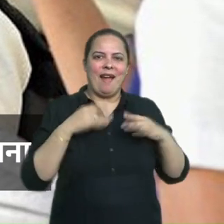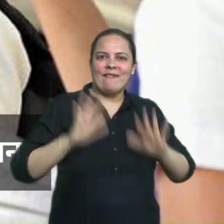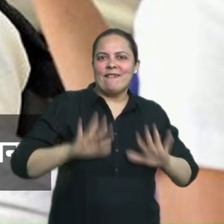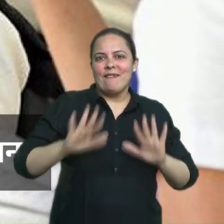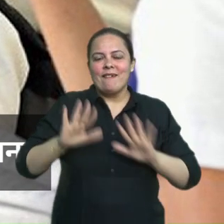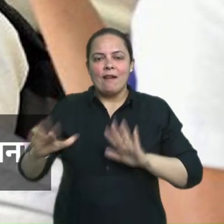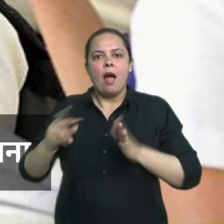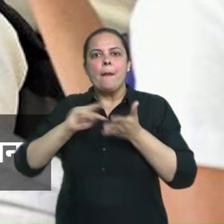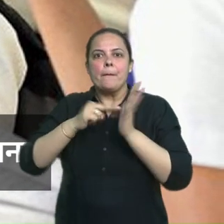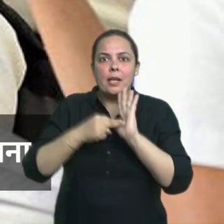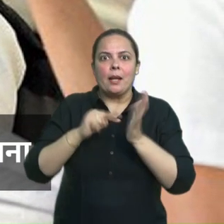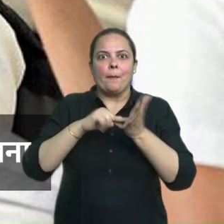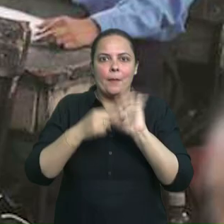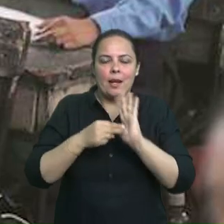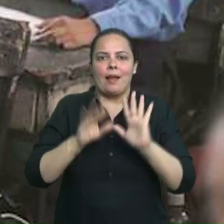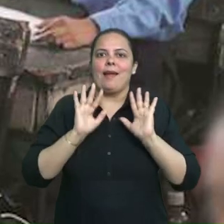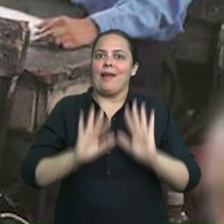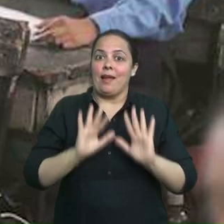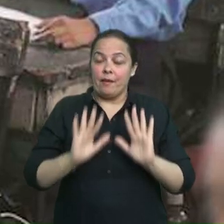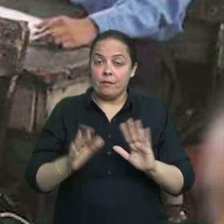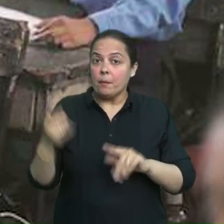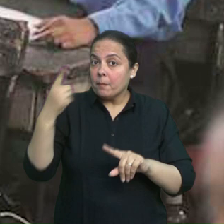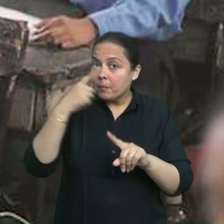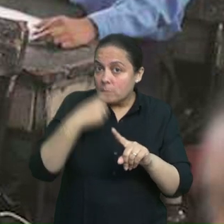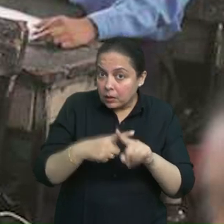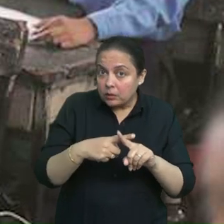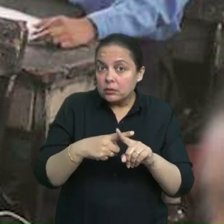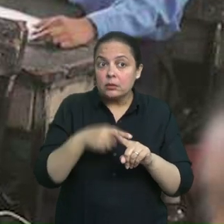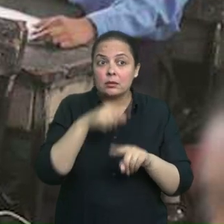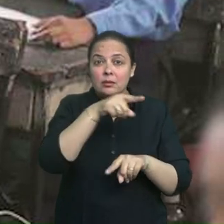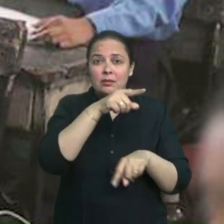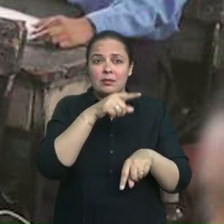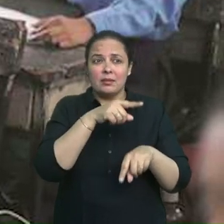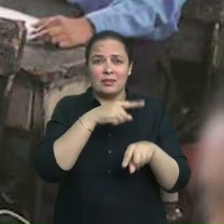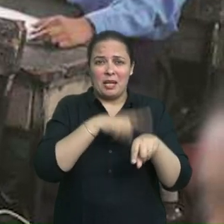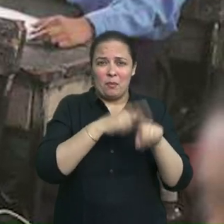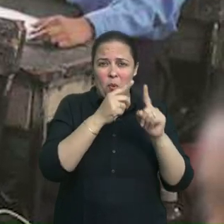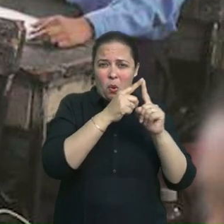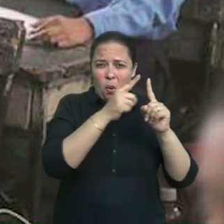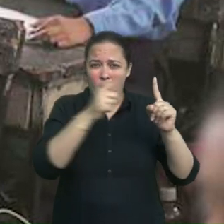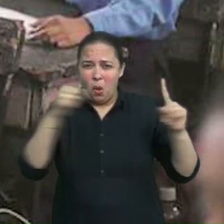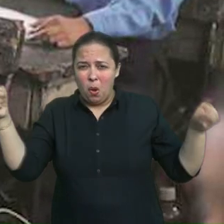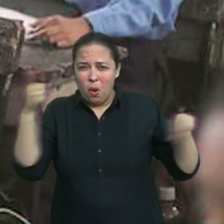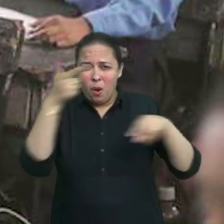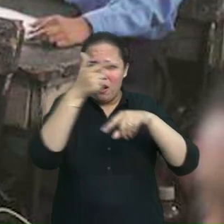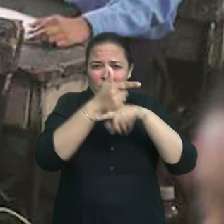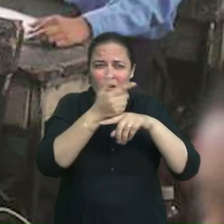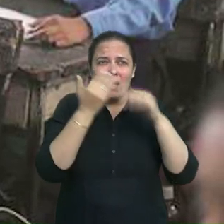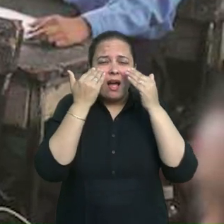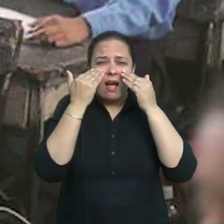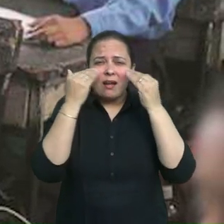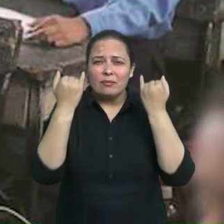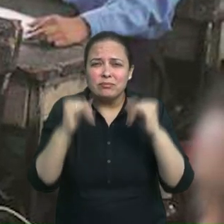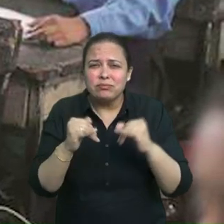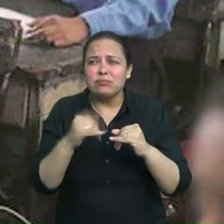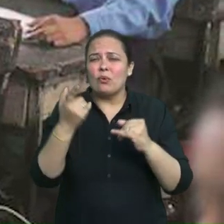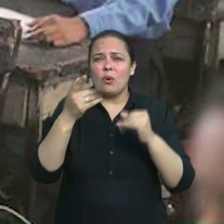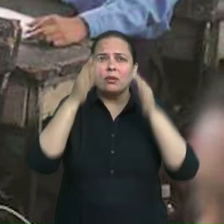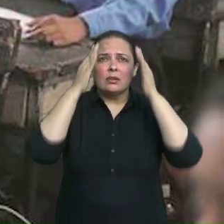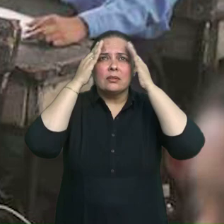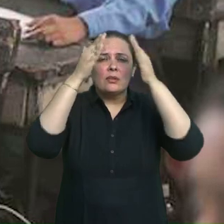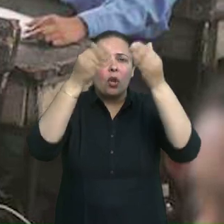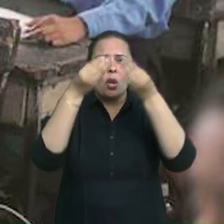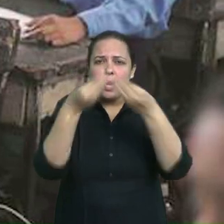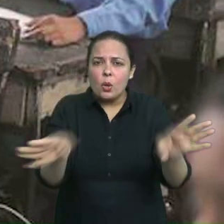संकल्पनाओं एमसरकारों का विस्तार करते हुए बच्चों को पाठ्टे पुस्तकों के अलावा भी सीखने सिखाने के सार्थक